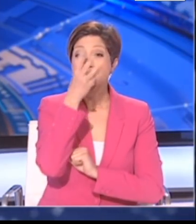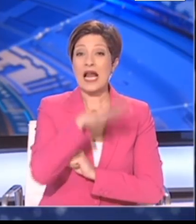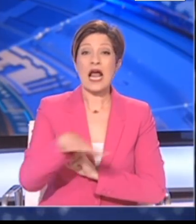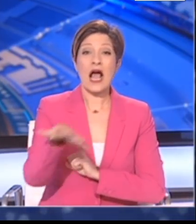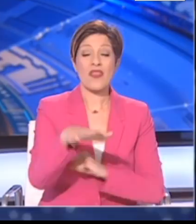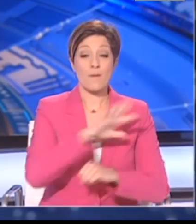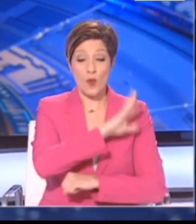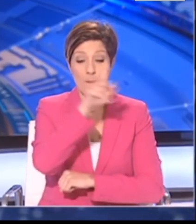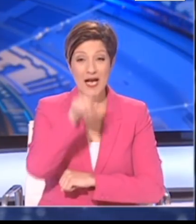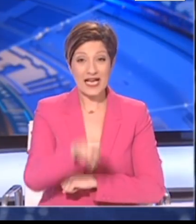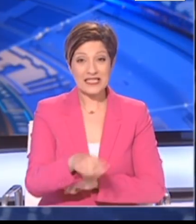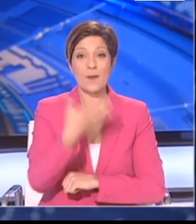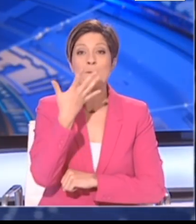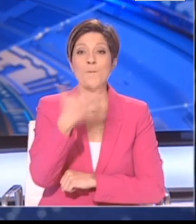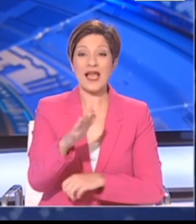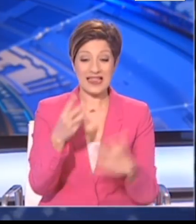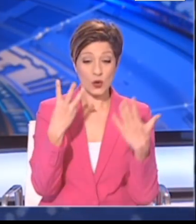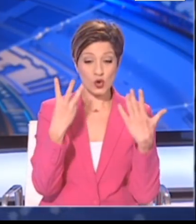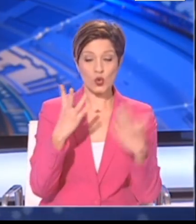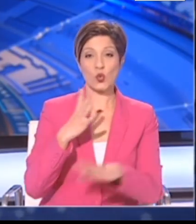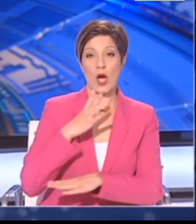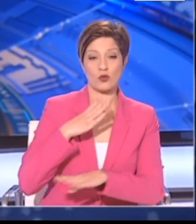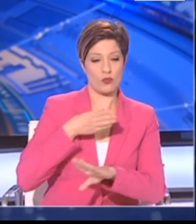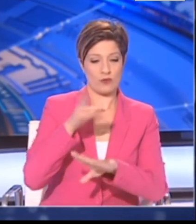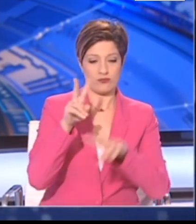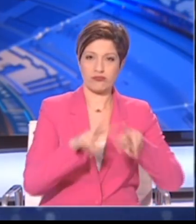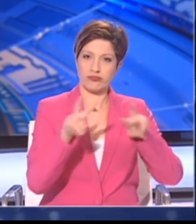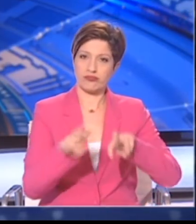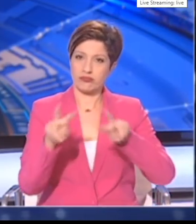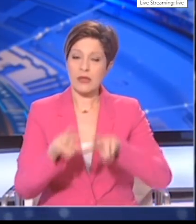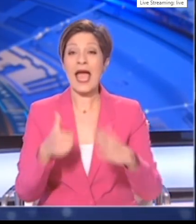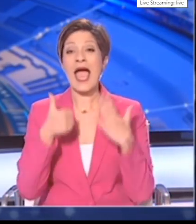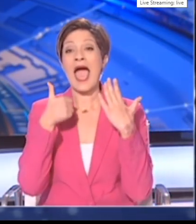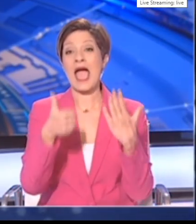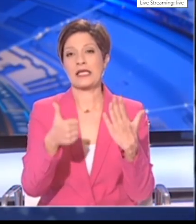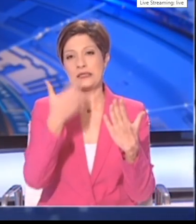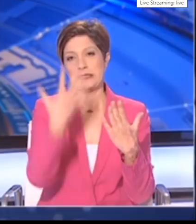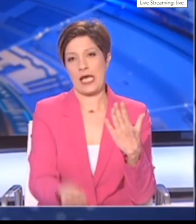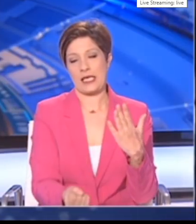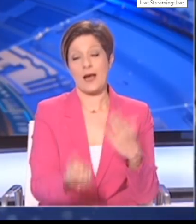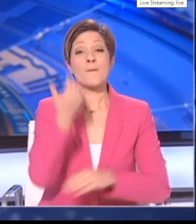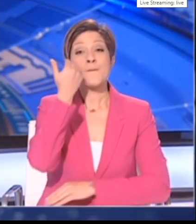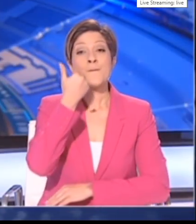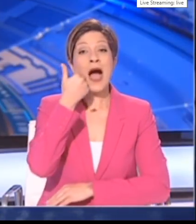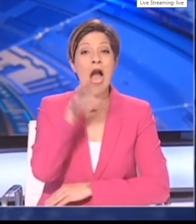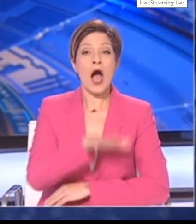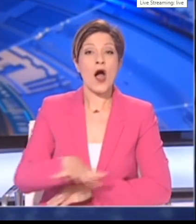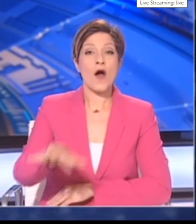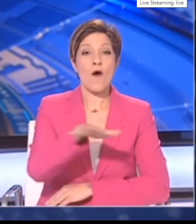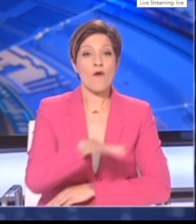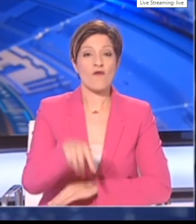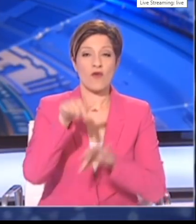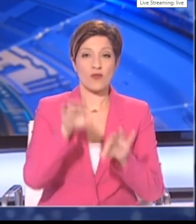μέχρι σήμερα 508 δείγματα με έξι θεατικά κρούσματ. Στην ΠΑΦΟ, οι